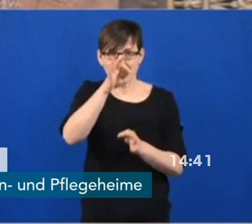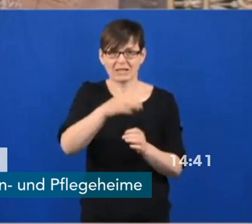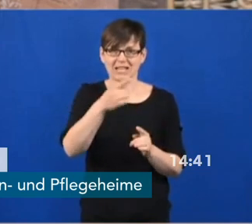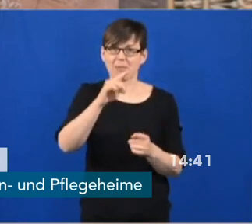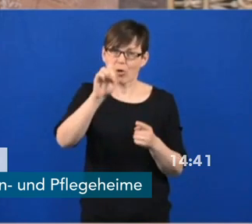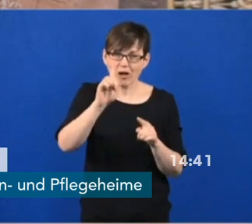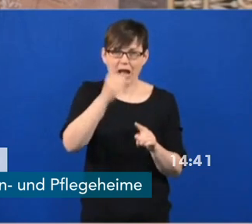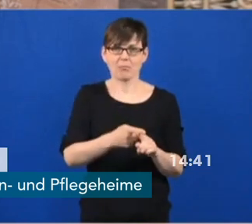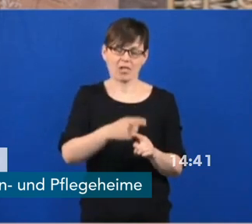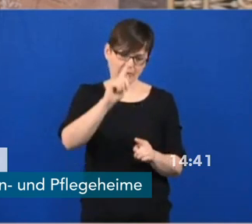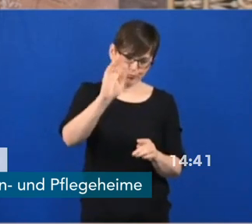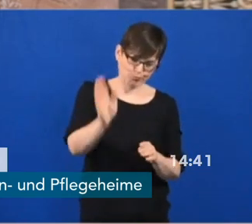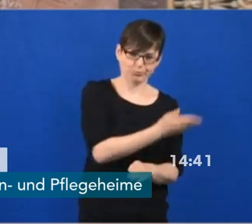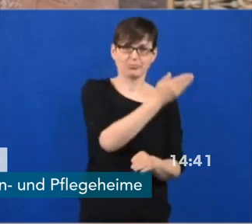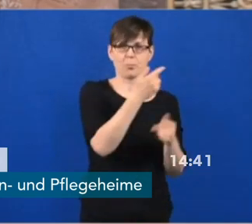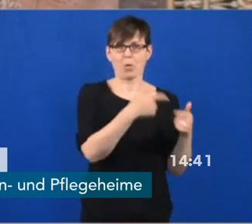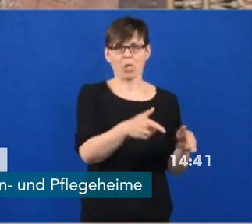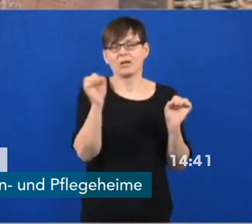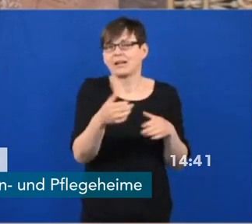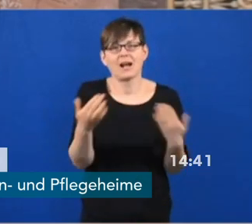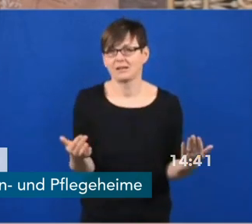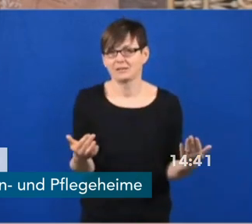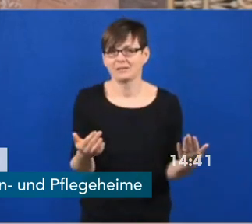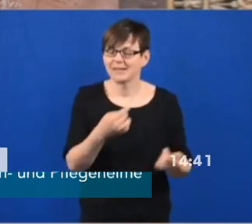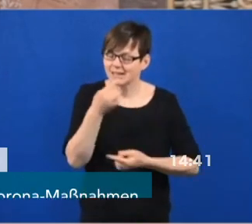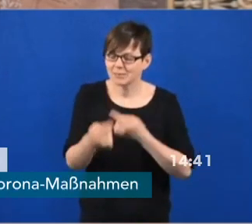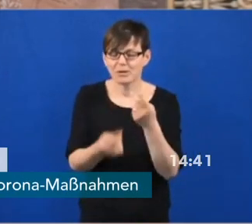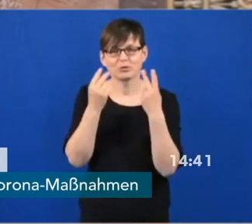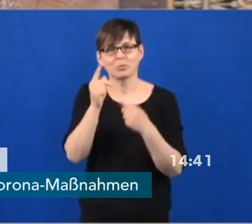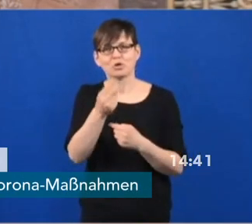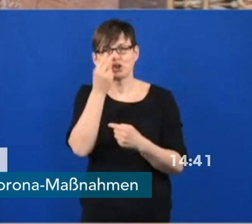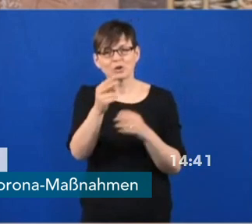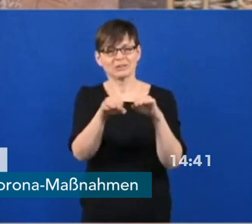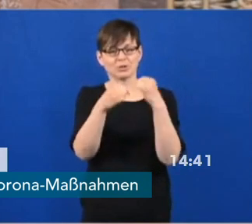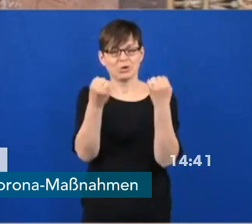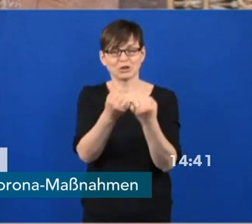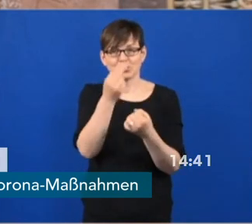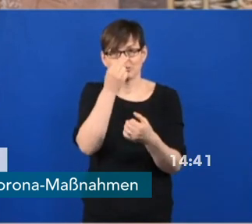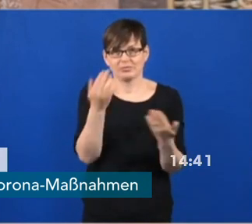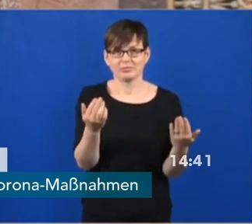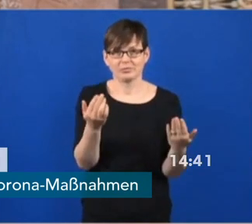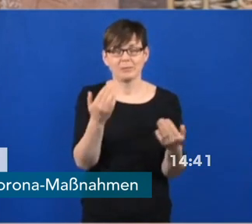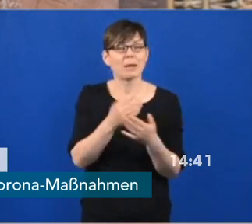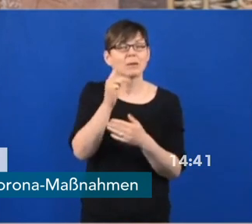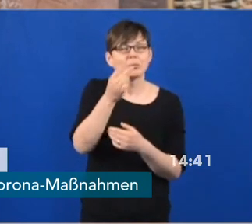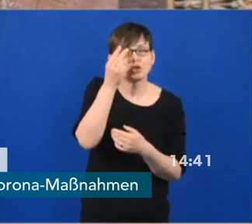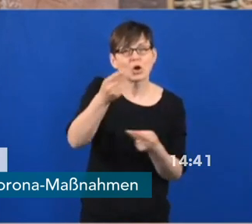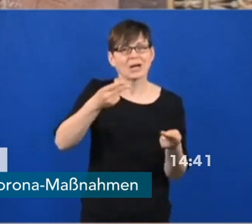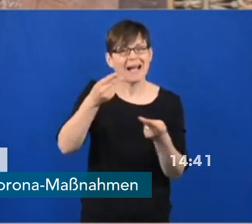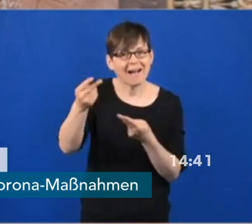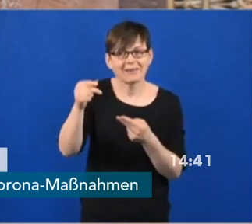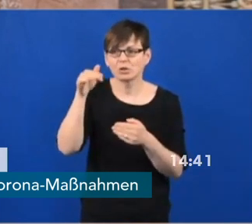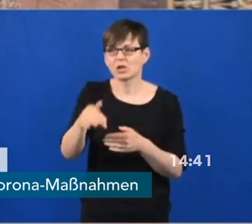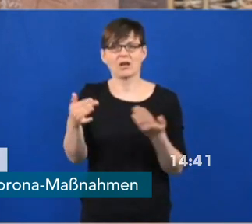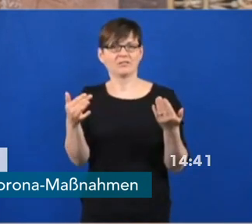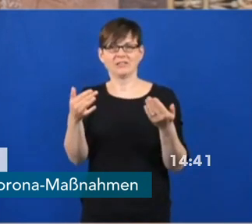Es gibt immer wieder die Frage, wie entwickeln sich die Aufenthaltsdauern in den Intensivstationen? Wie entwickeln sich die Fallzahlen